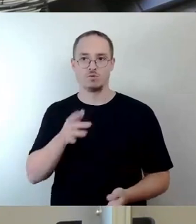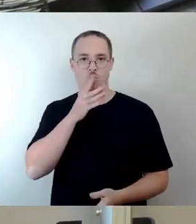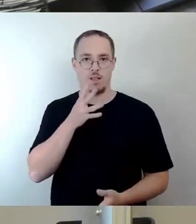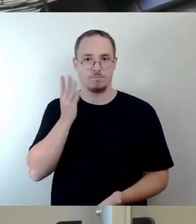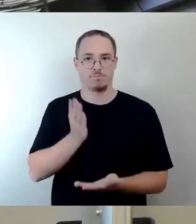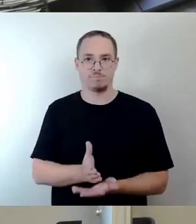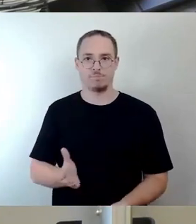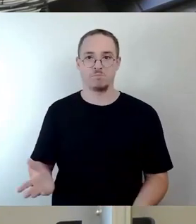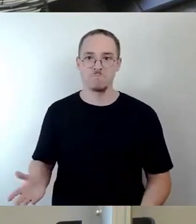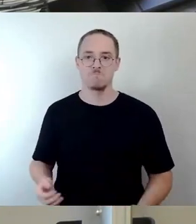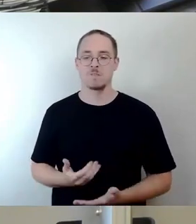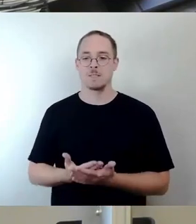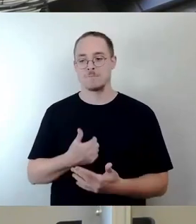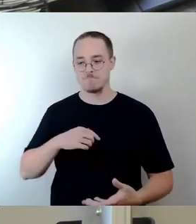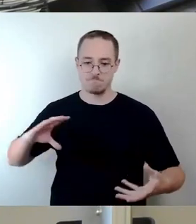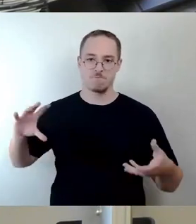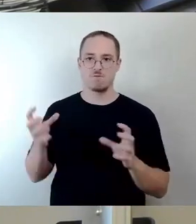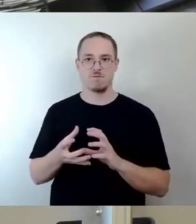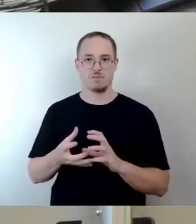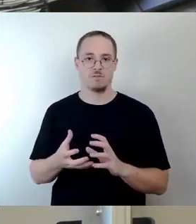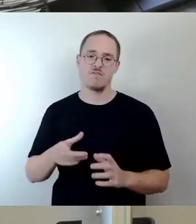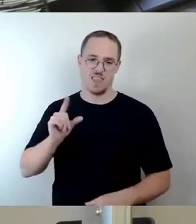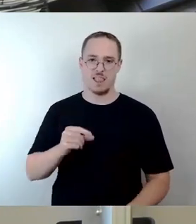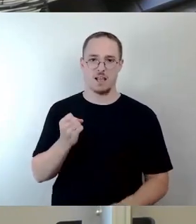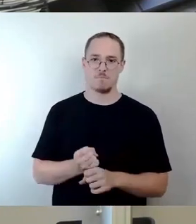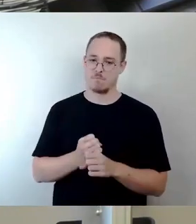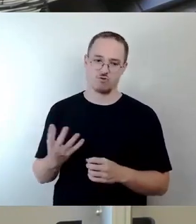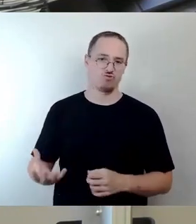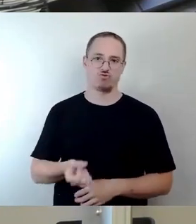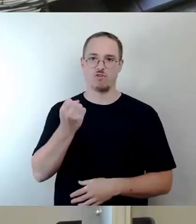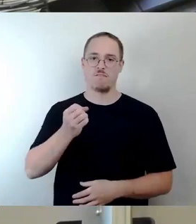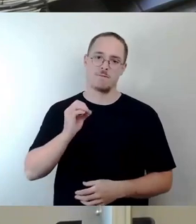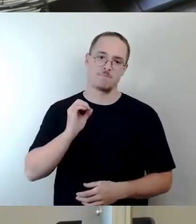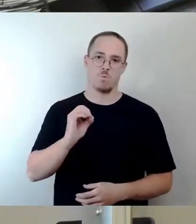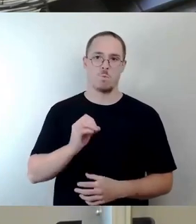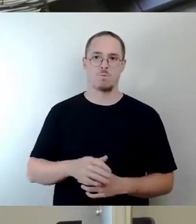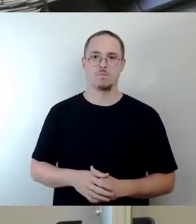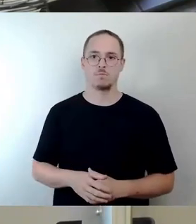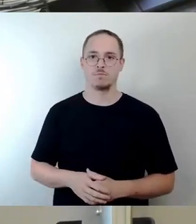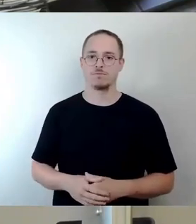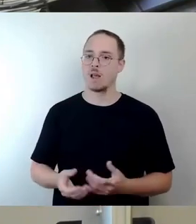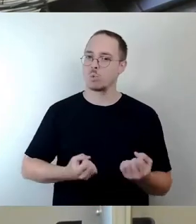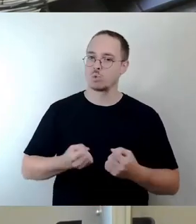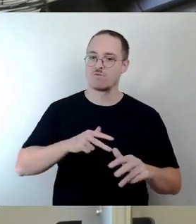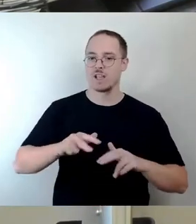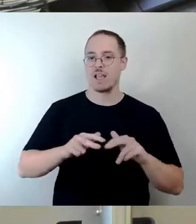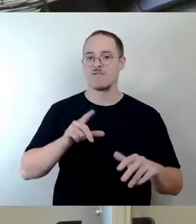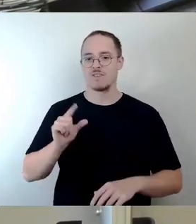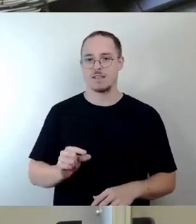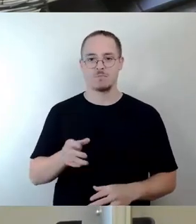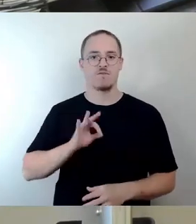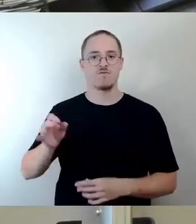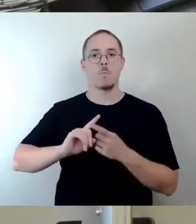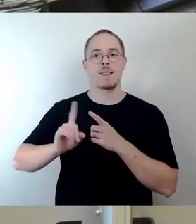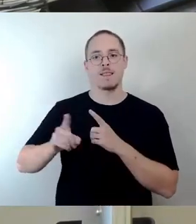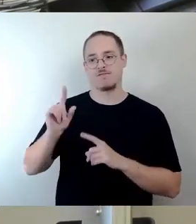Insoweit zusammengefasst, es wurde wenig getan. Für den Autoverkehr, es wurde wenig für Pendler gemacht. Es wurde auch in der Breite nichts für ÖPNV